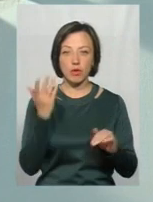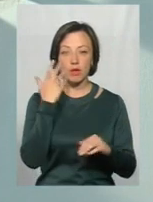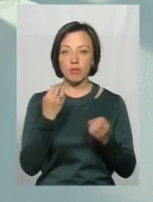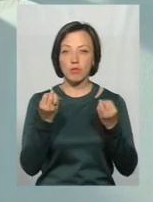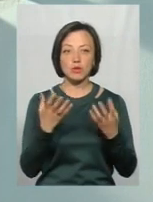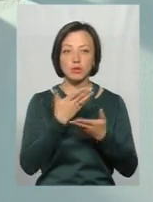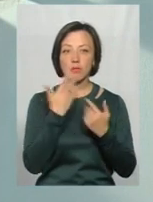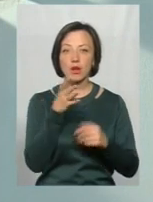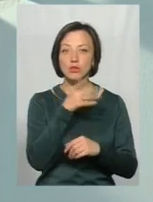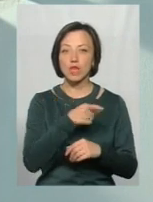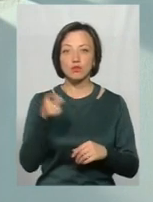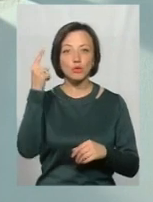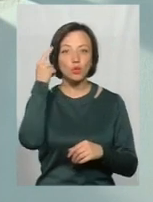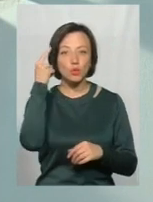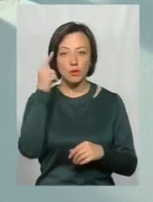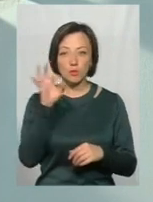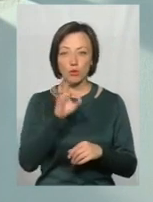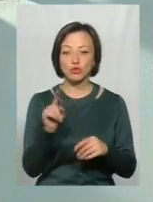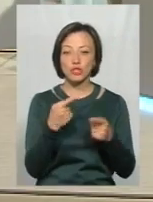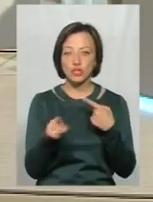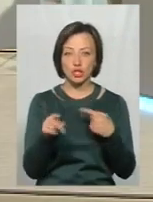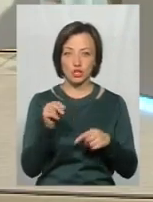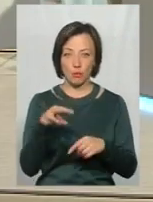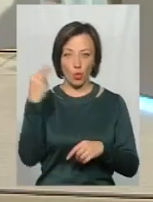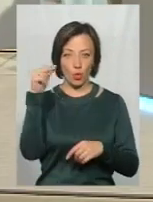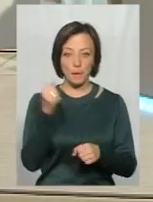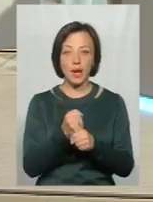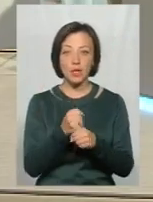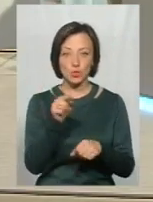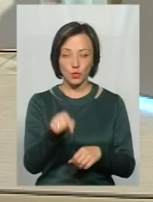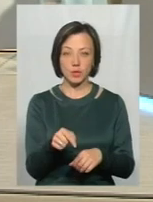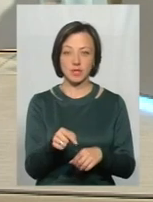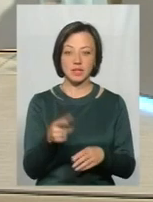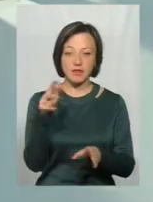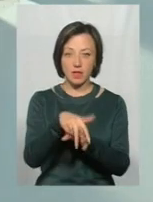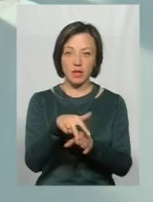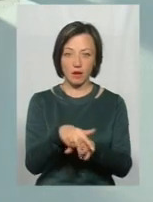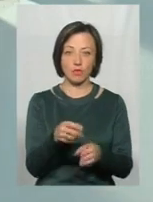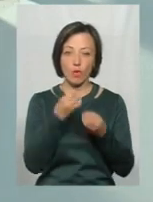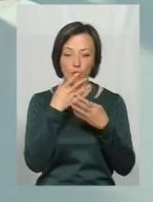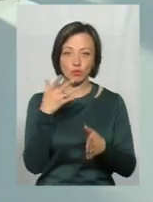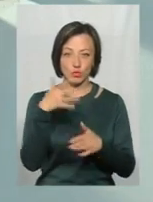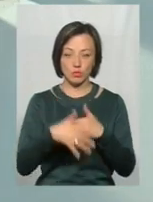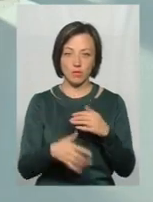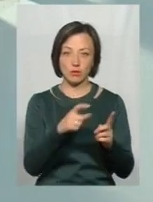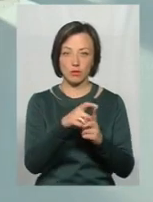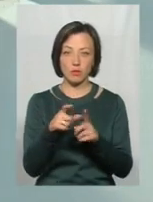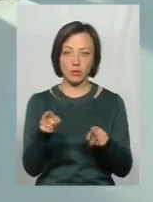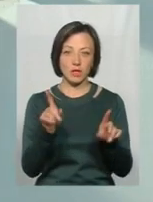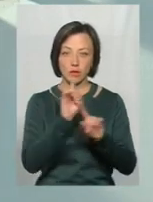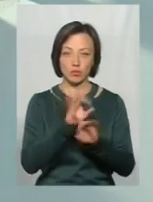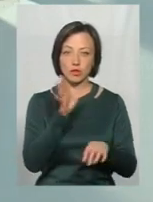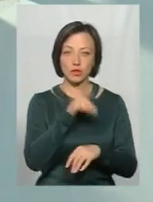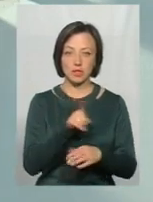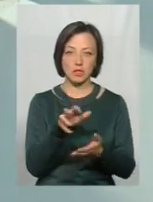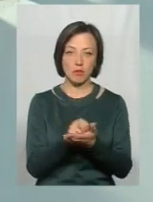просто не мають часу подумати навіть про щось інше, тому що вони працюють, він їх завантажив в хорошому розумінні цього слова, тоді в них і не буде